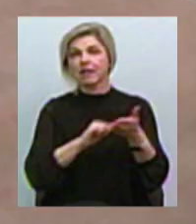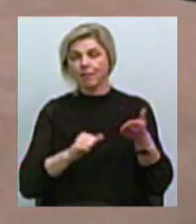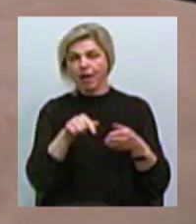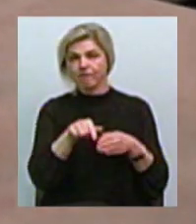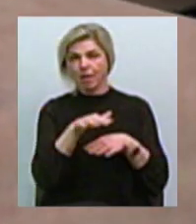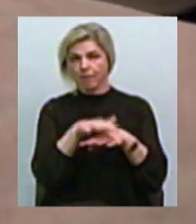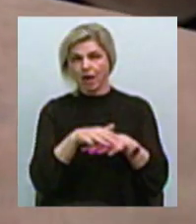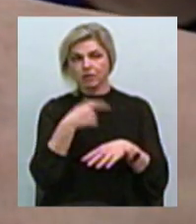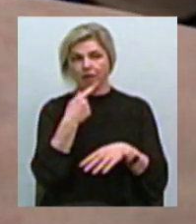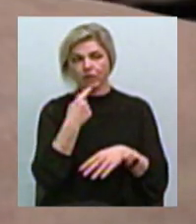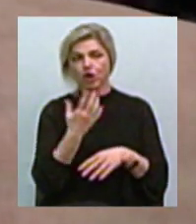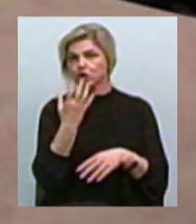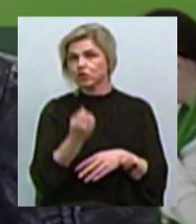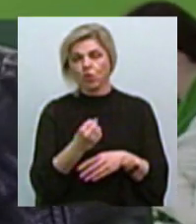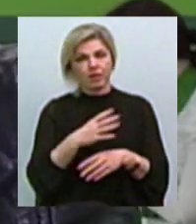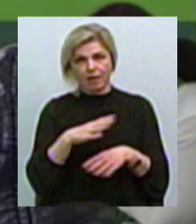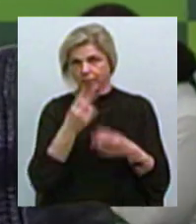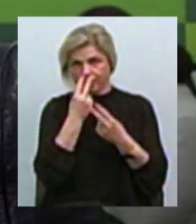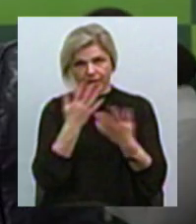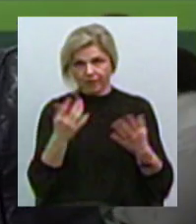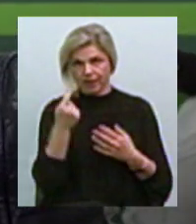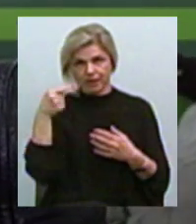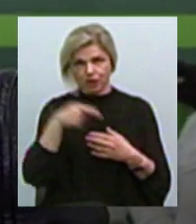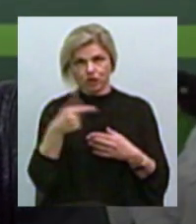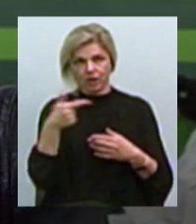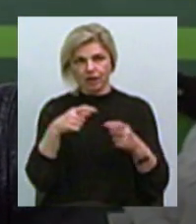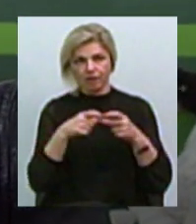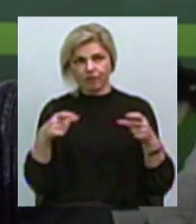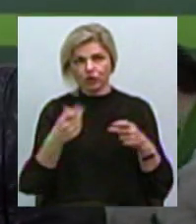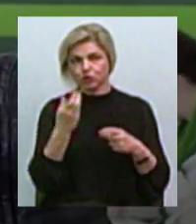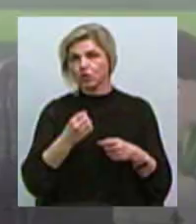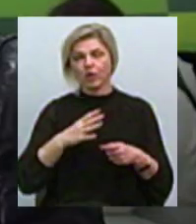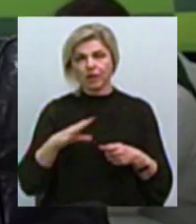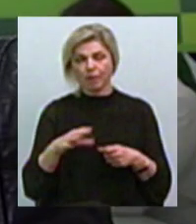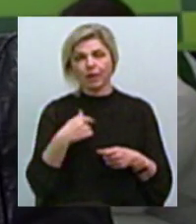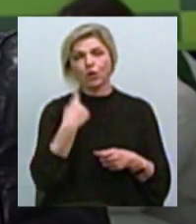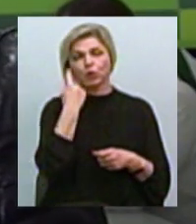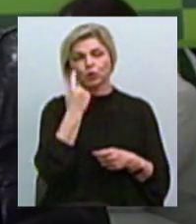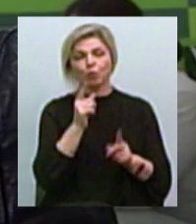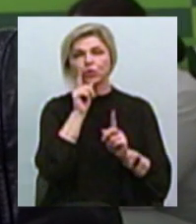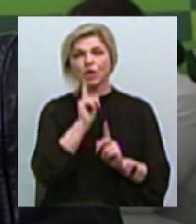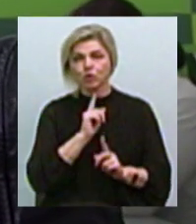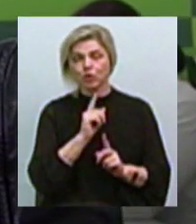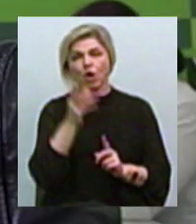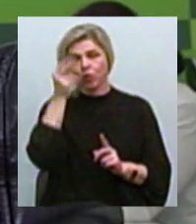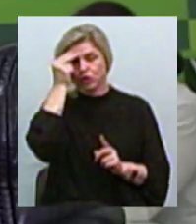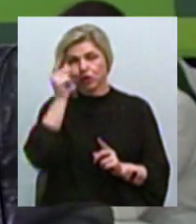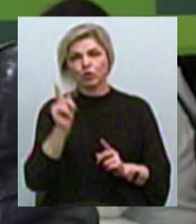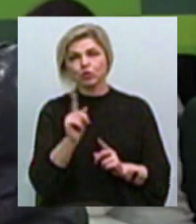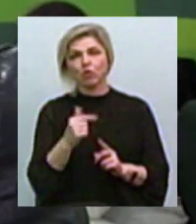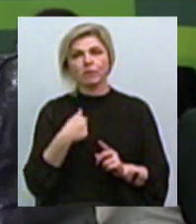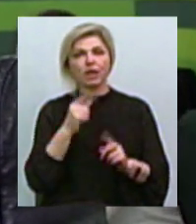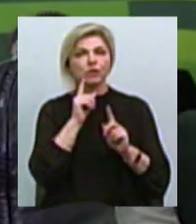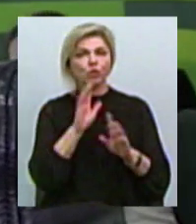Нову купюру в руках ще не тримала Нової тисячі ще не було Плюс, я думаю, що зручно Враховуючи той факт, що мені не